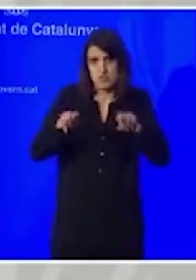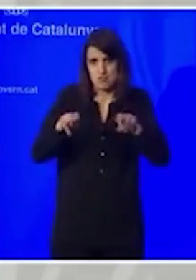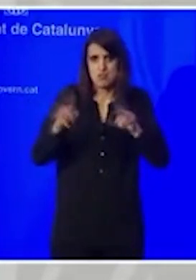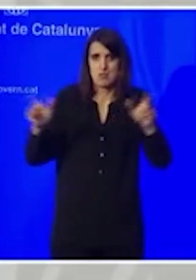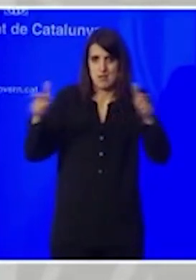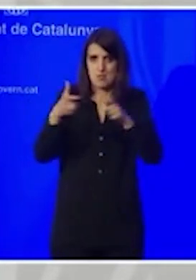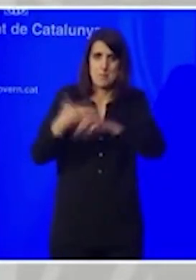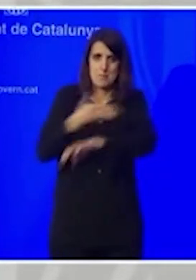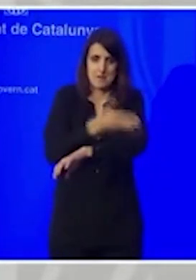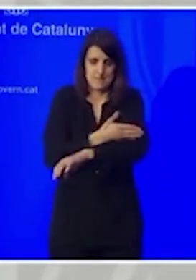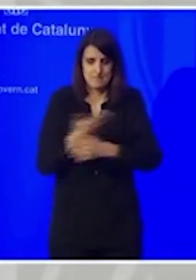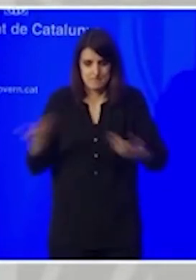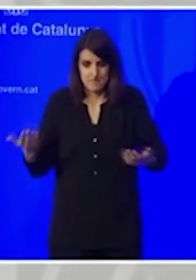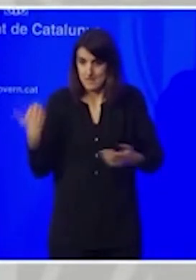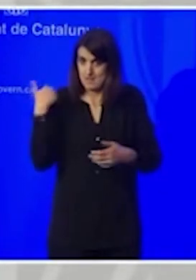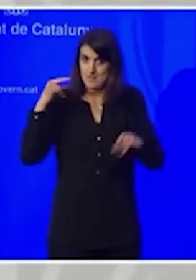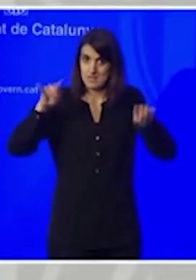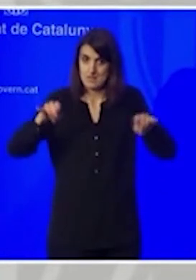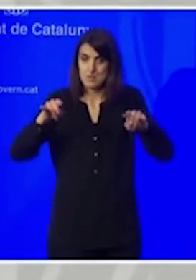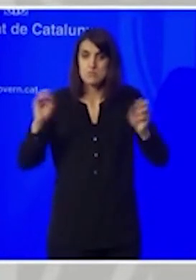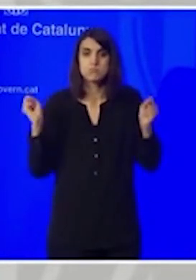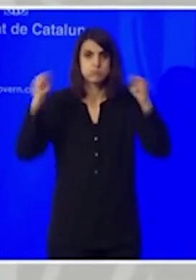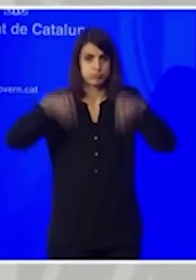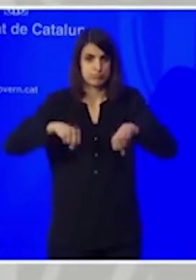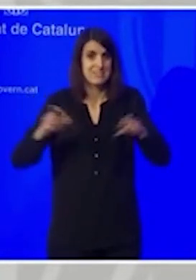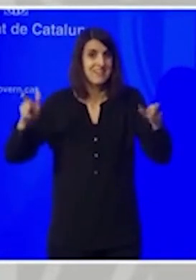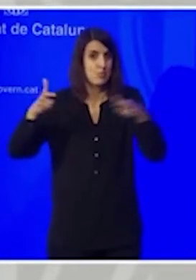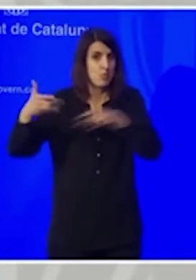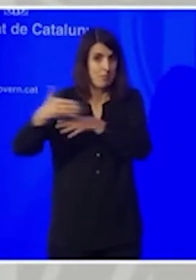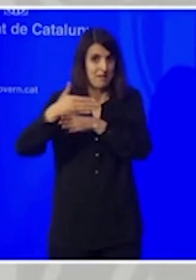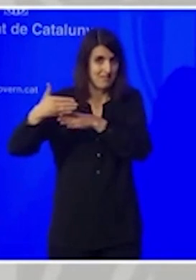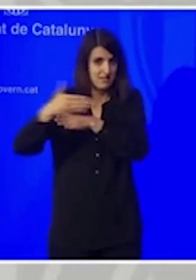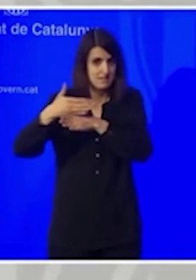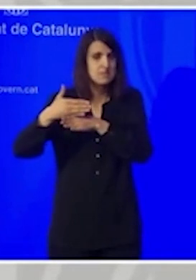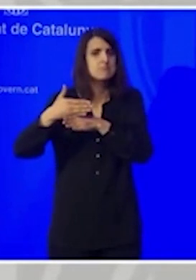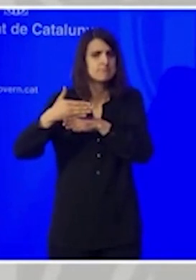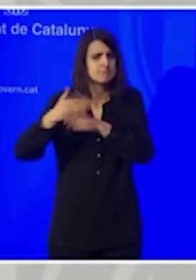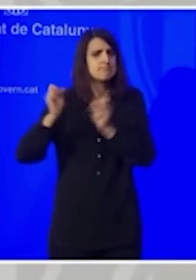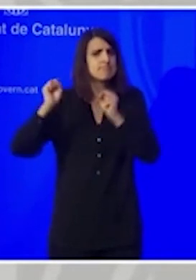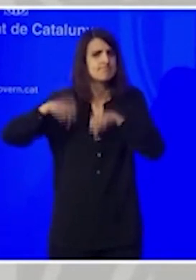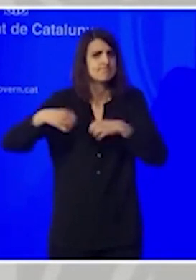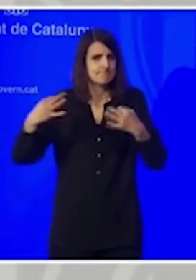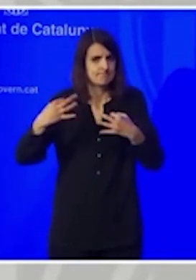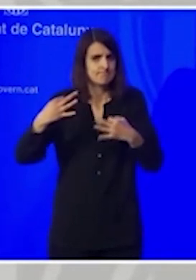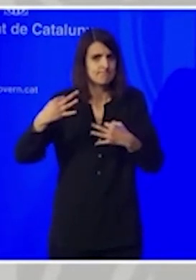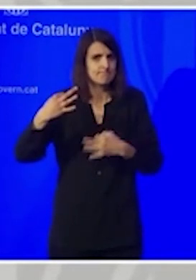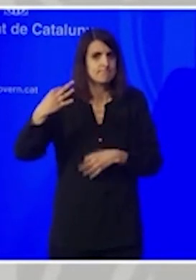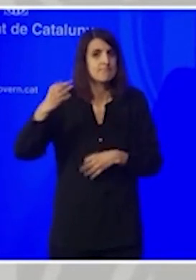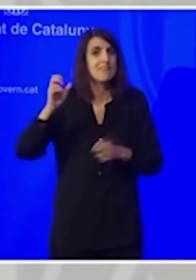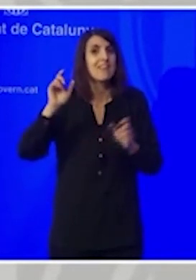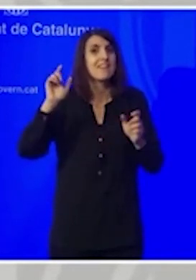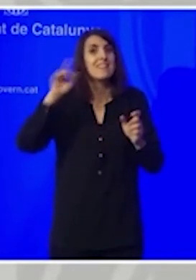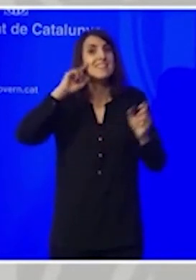Aquest dilluns sí que es va acordar en el marc d'aquesta reunió entre partits que la decisió que s'ha de prendre el 15 de gener